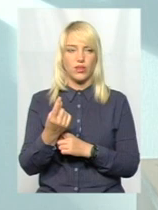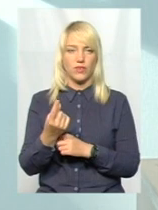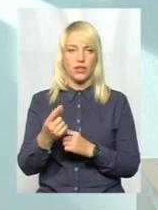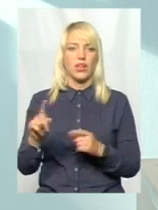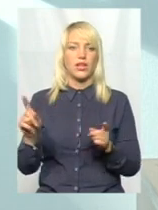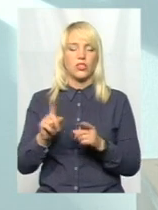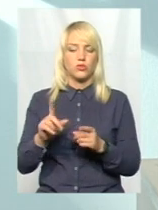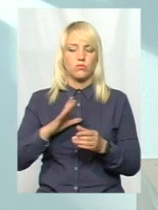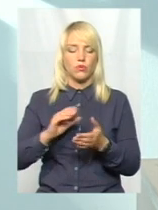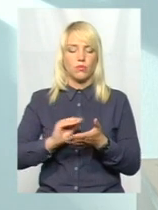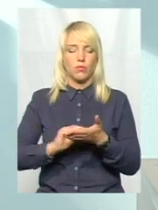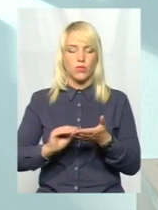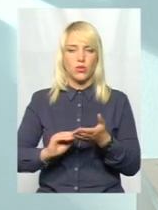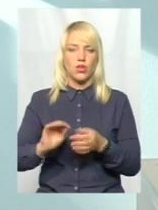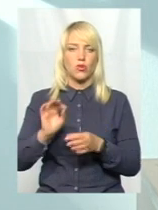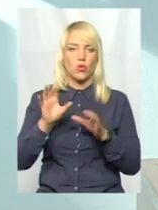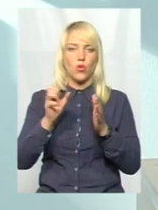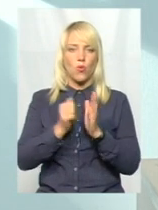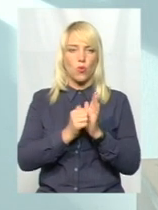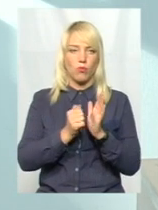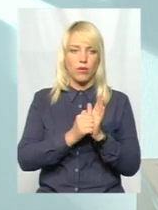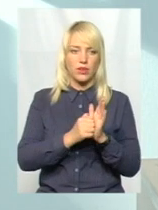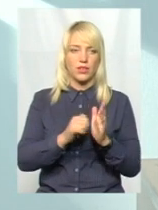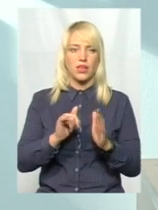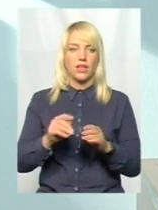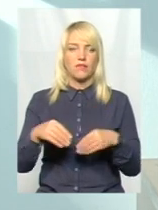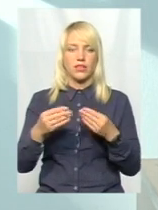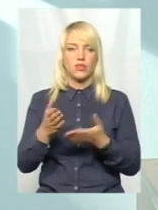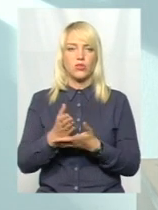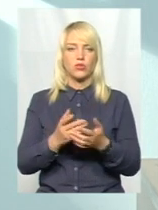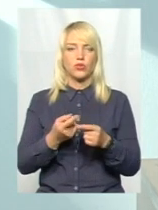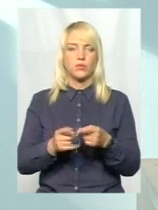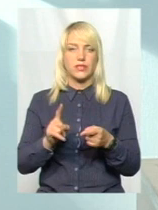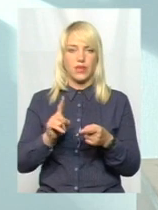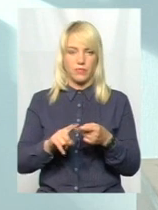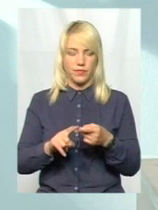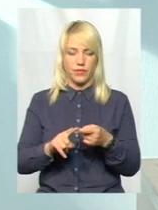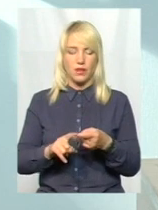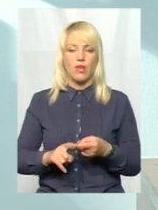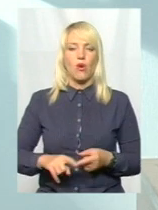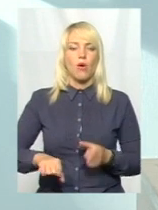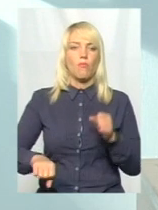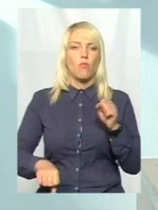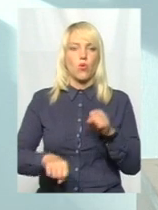прописано в нормативно-правових документах і документах, виданих службою, а саме це порушення,